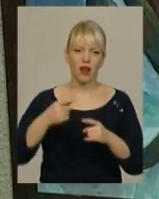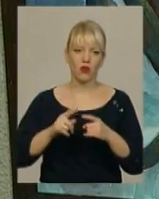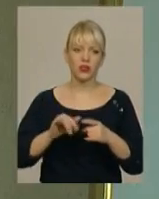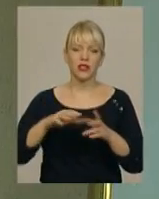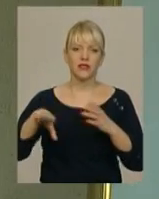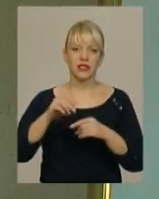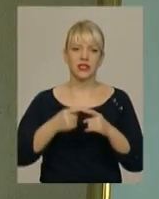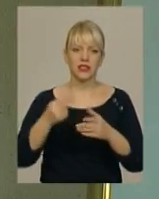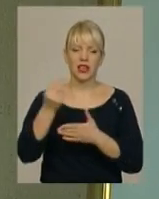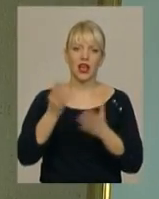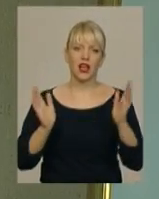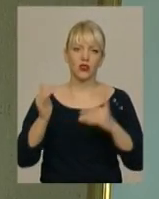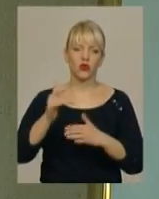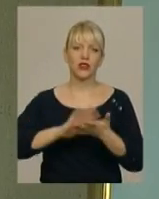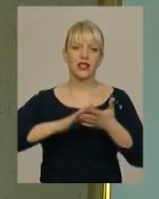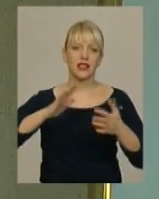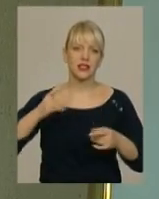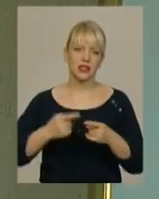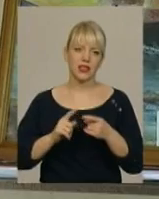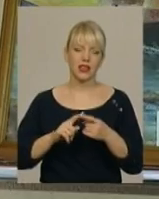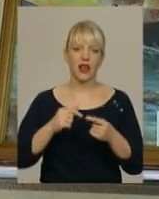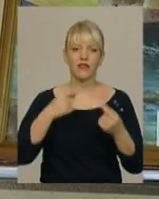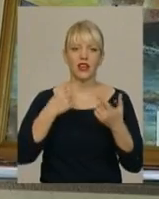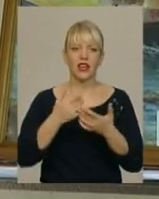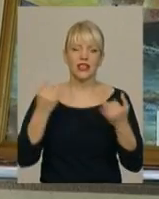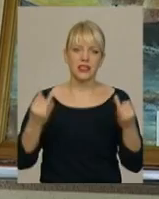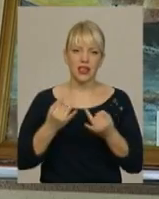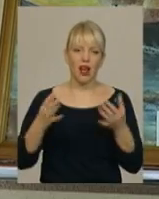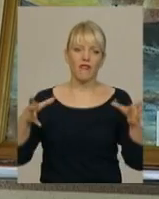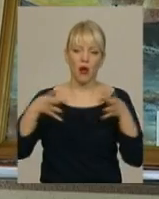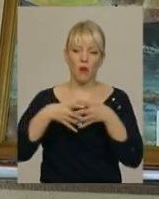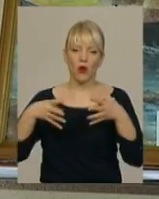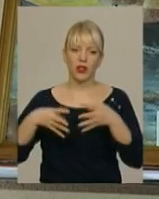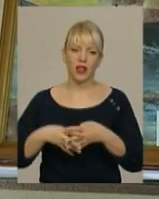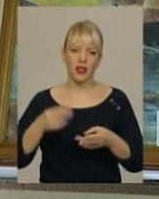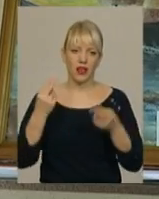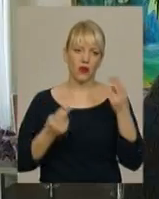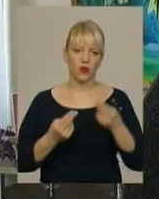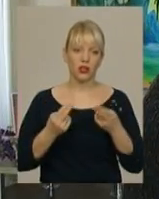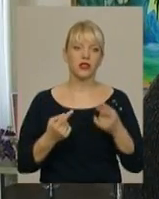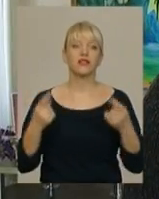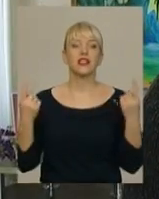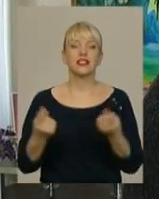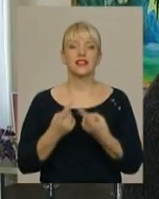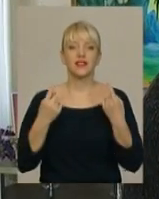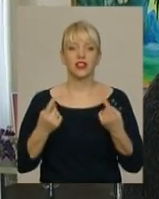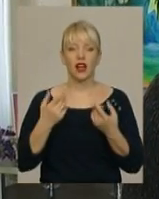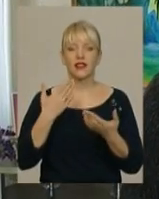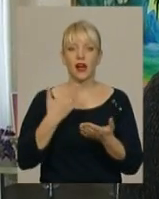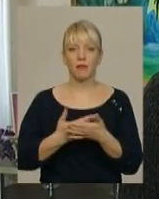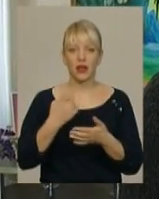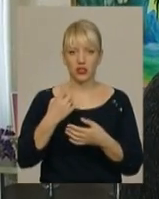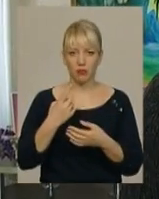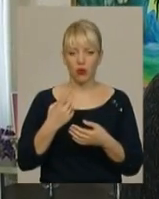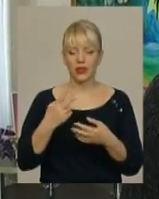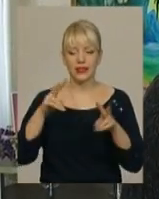моря». Усі картини яскраві, вирізняються цікавим поєднанням кольорів, каже художник Андрій Томчишин. Звичайні, на перший погляд, теми,